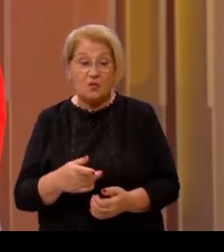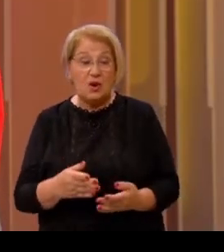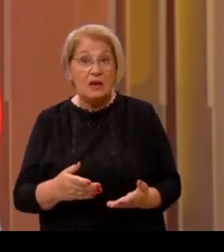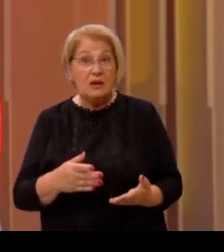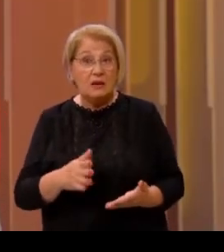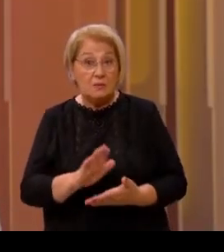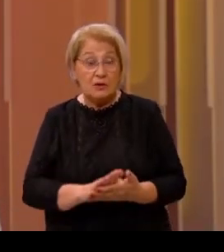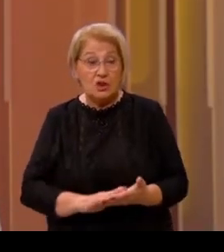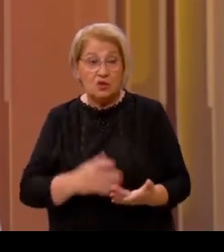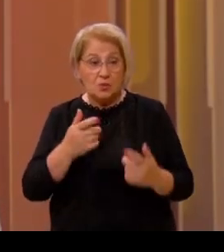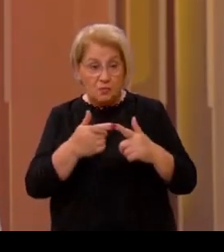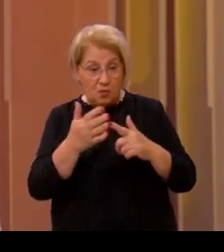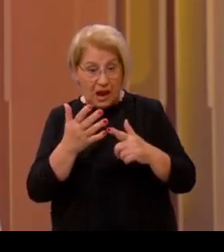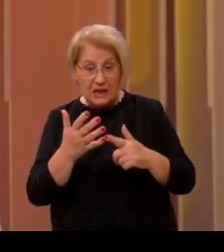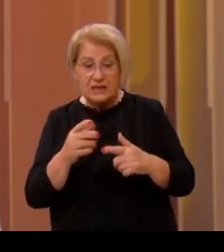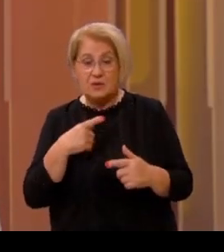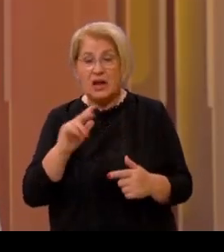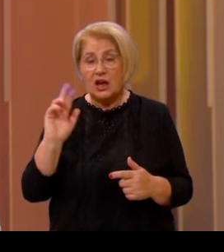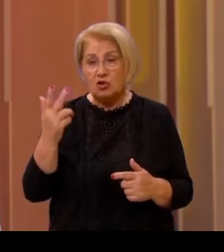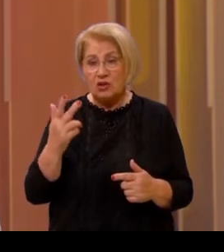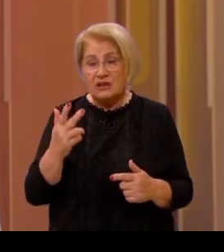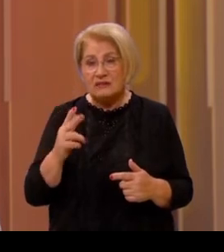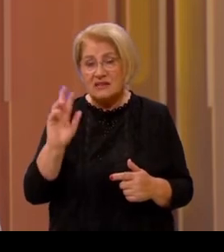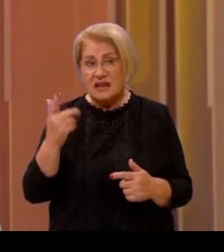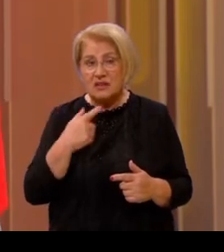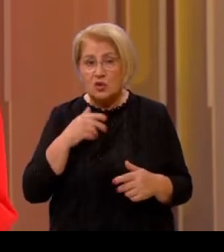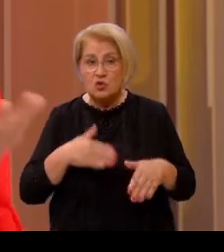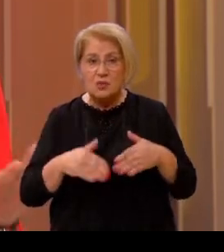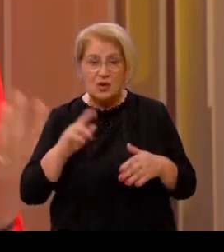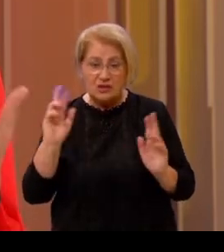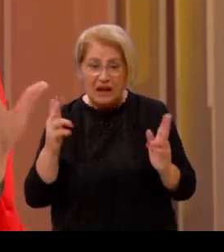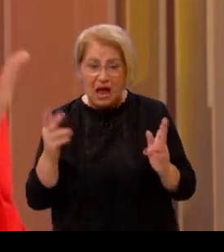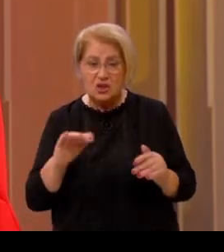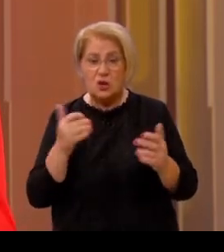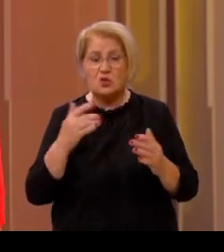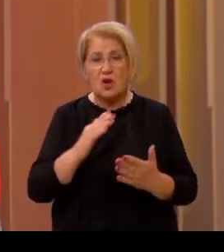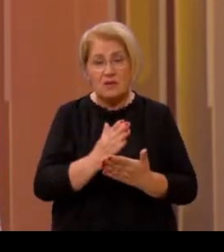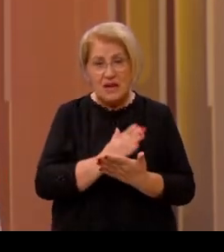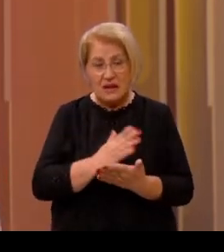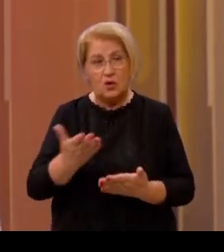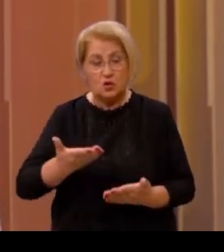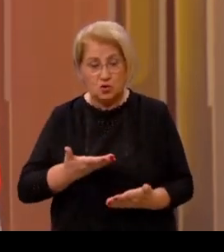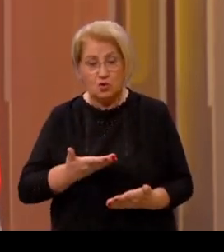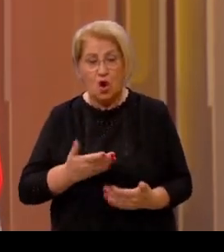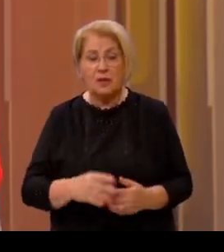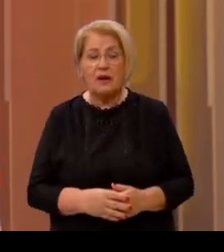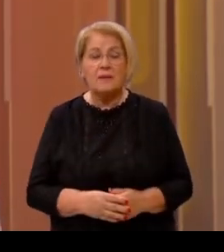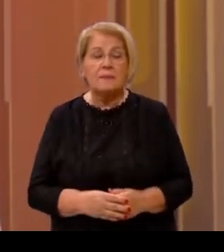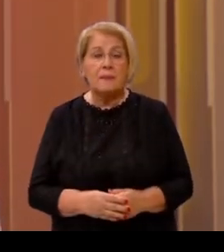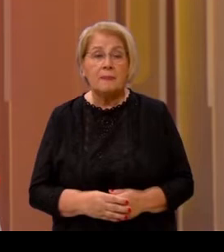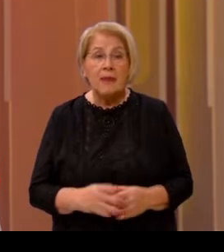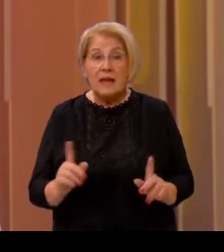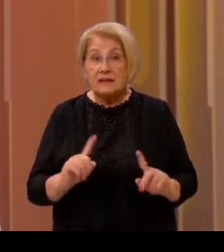uvodnoj priči pobrojali smo neke dodatne zaktive koje su umirovljenici tražili uz sve ove mjere koje su donešene i